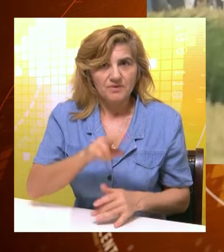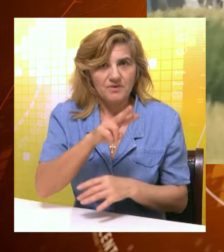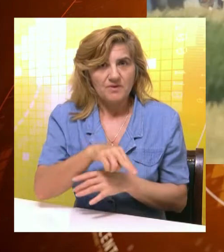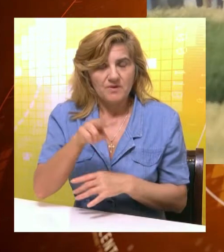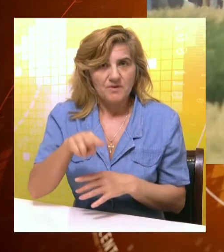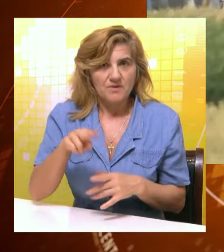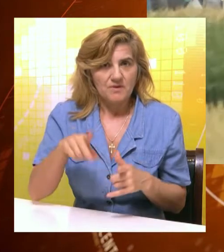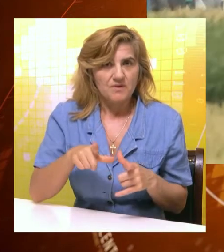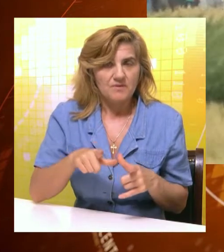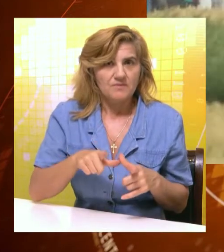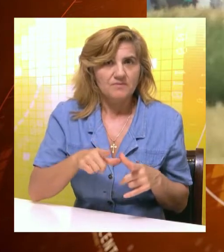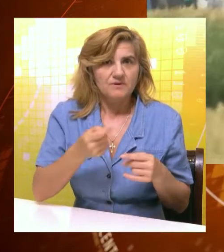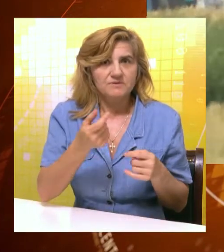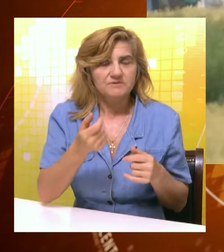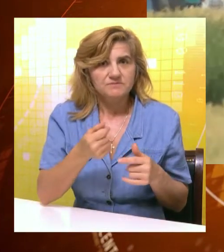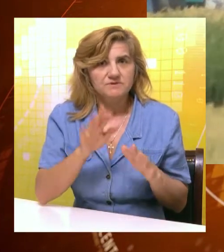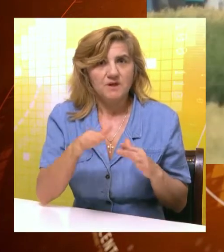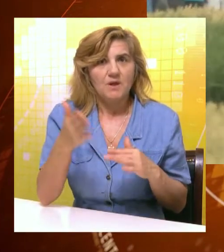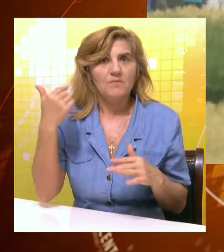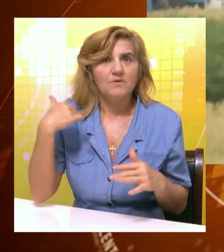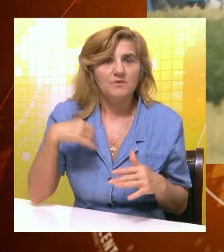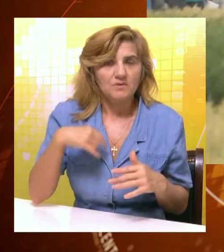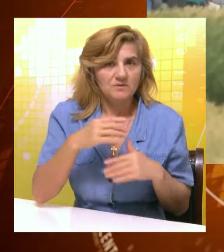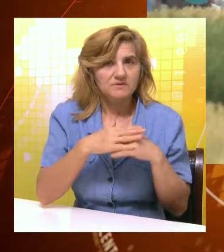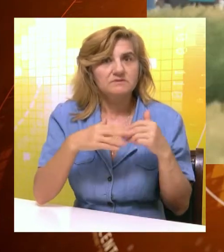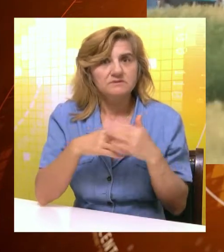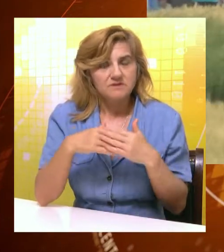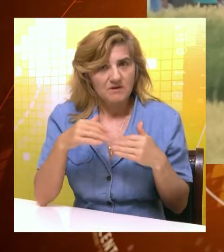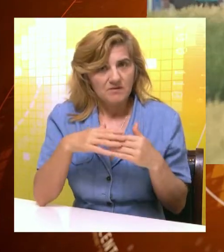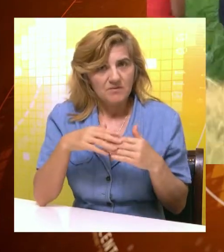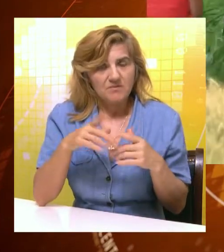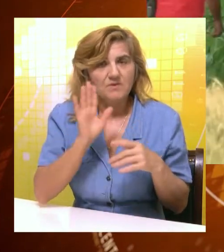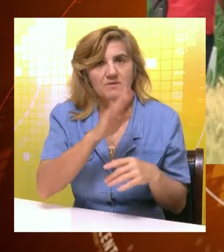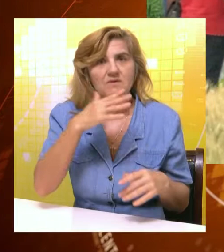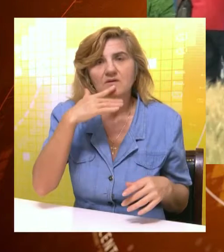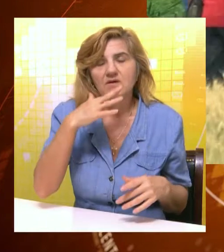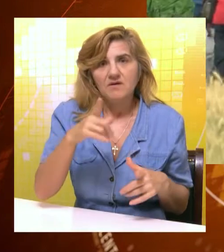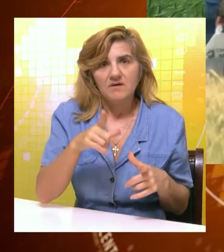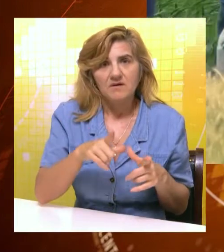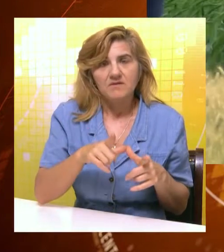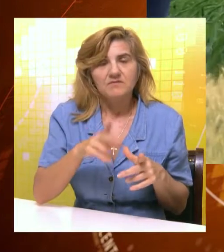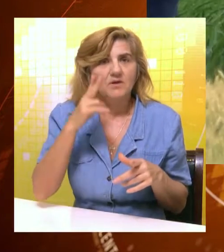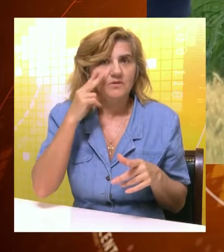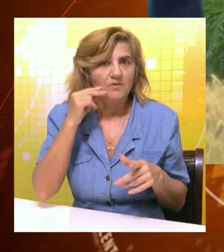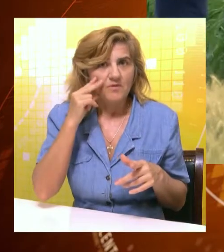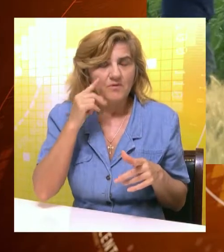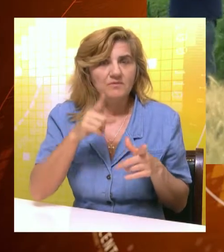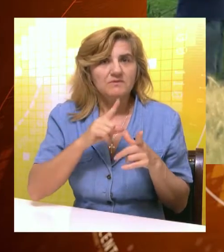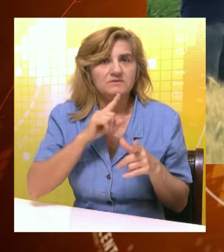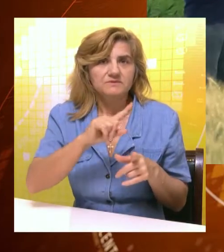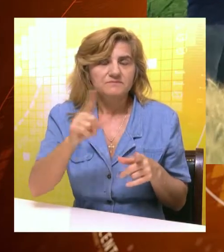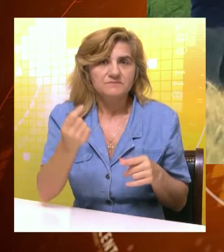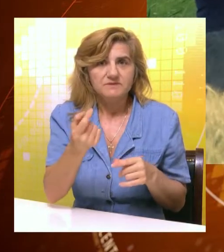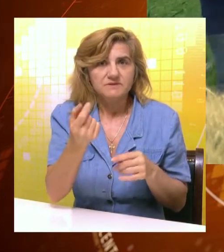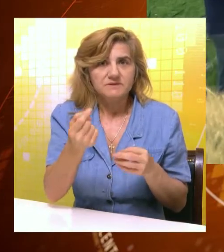poljima poljoprivredne stručne službe pšenica je u odnosu na prošlu godinu zadovoljavajuća. Po rečima poljoprivrednika i iza Novog Sada, zrenje